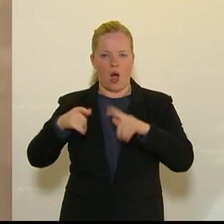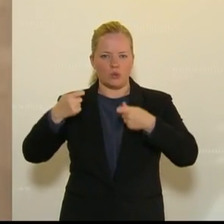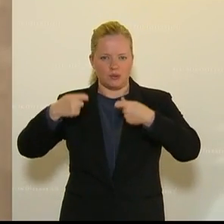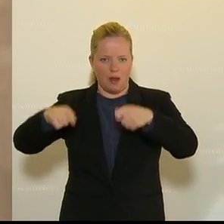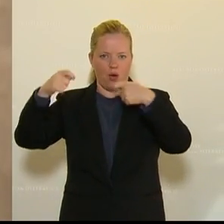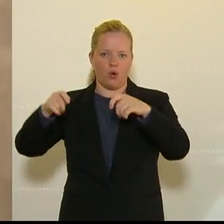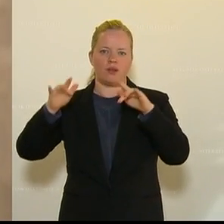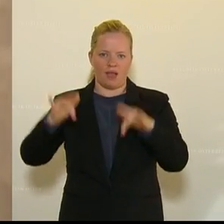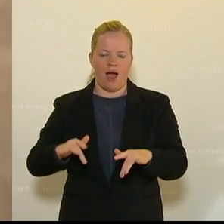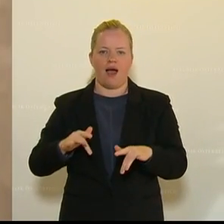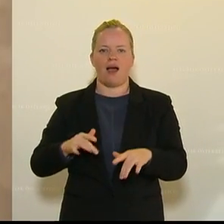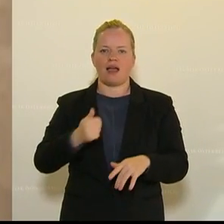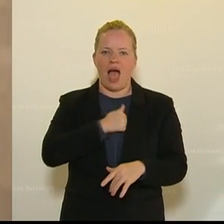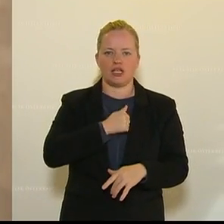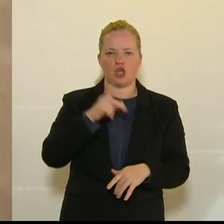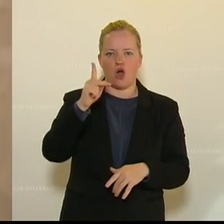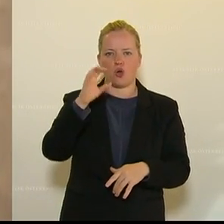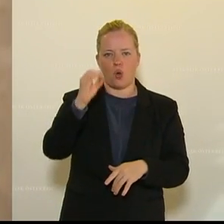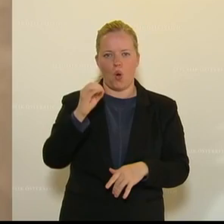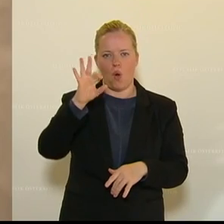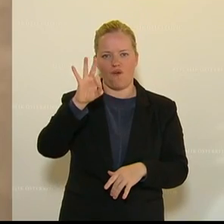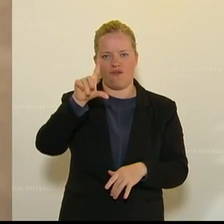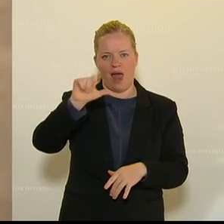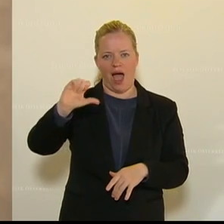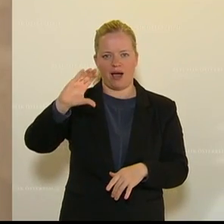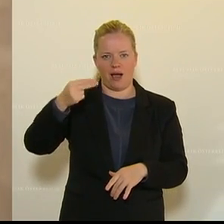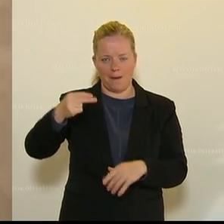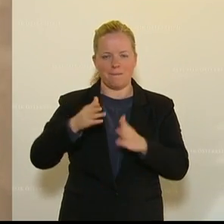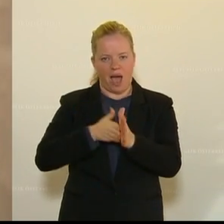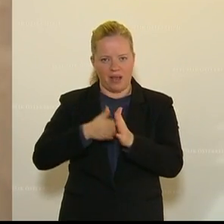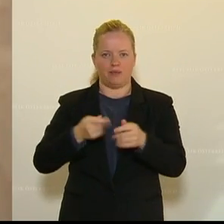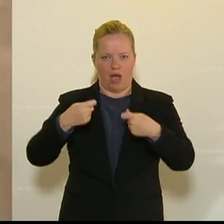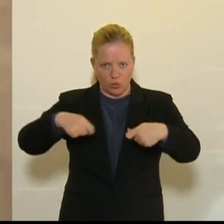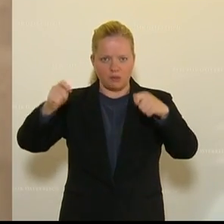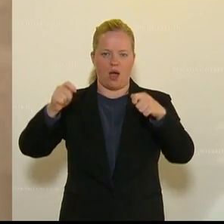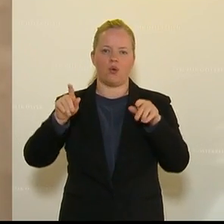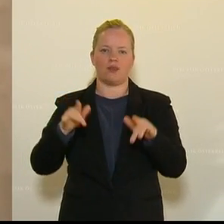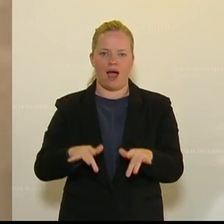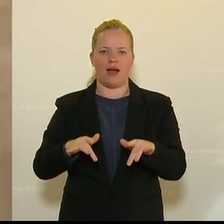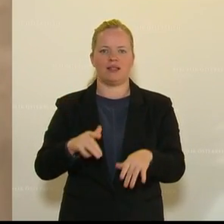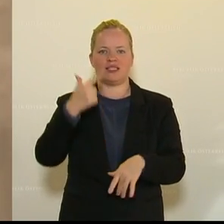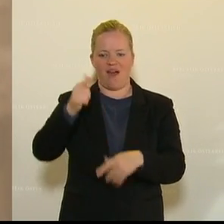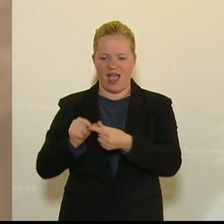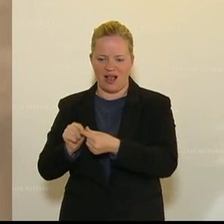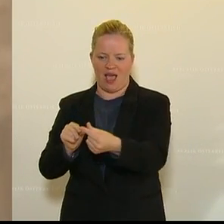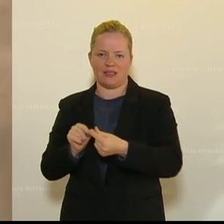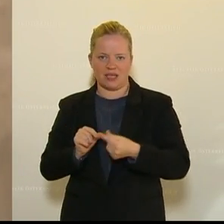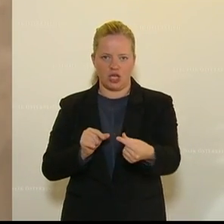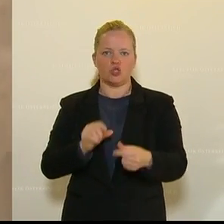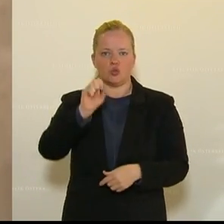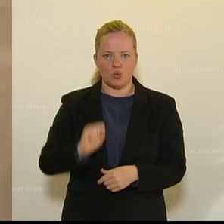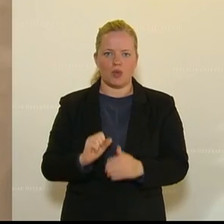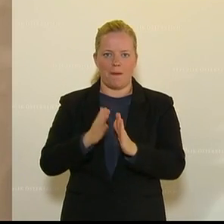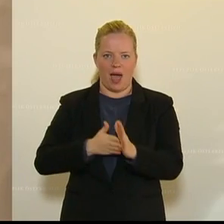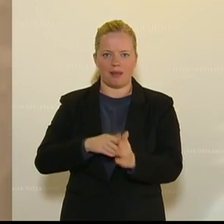Elektrifizierung der Graz-Köflach-Bahn. Und da ist nun im ÖBB-Rahmenplan der zweigleisige Ausbau der Südbahn bis